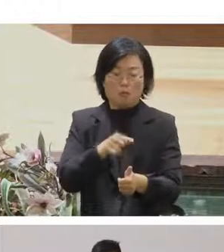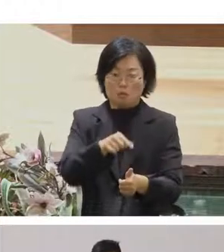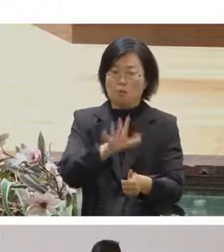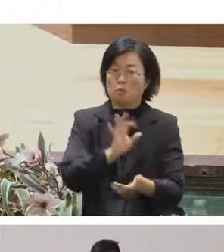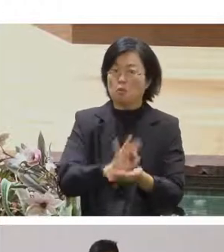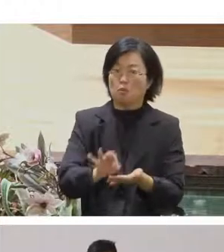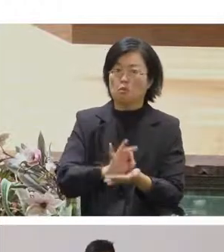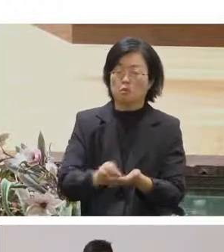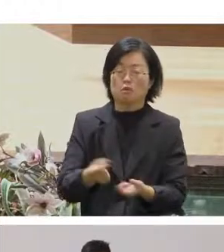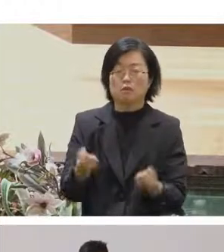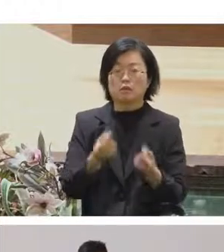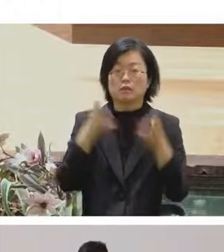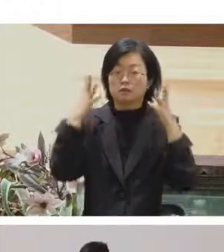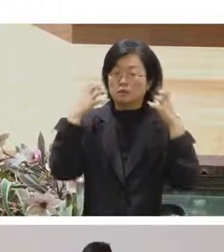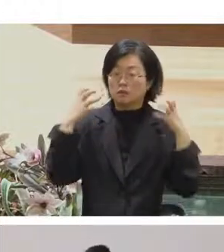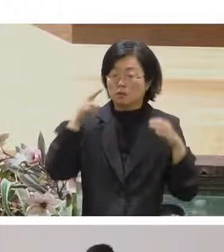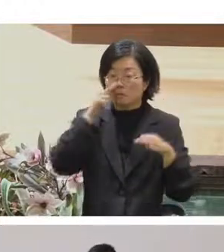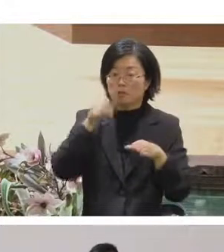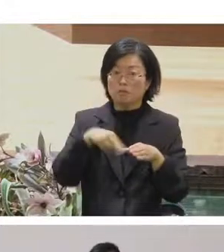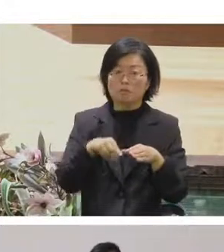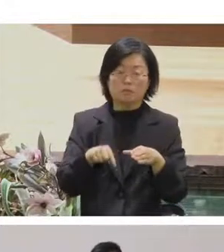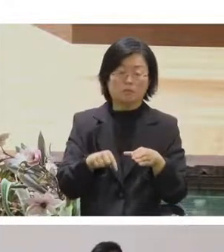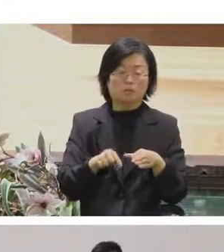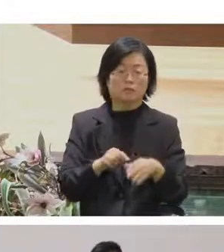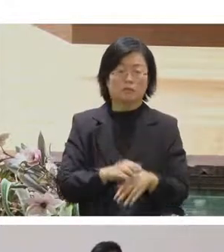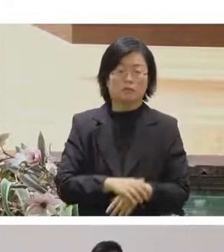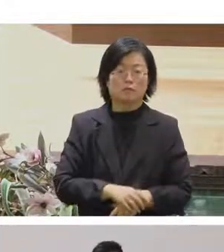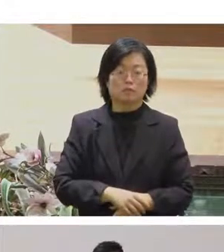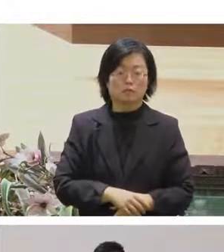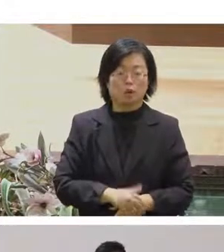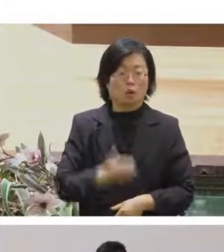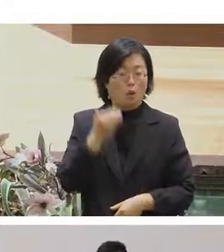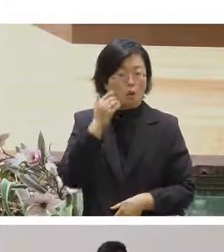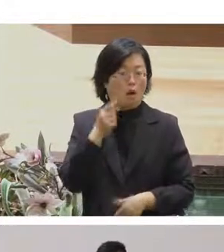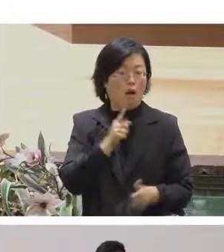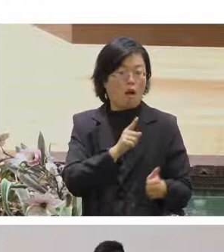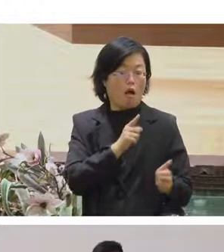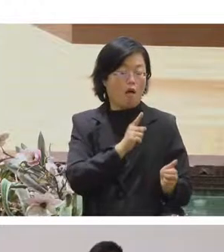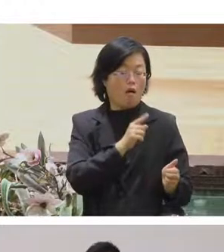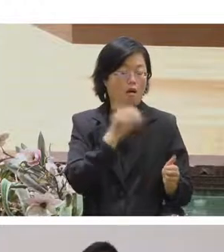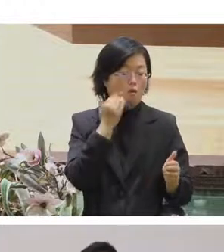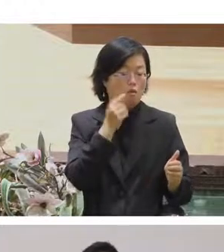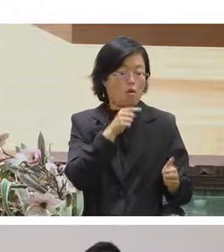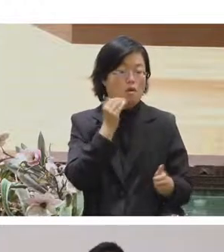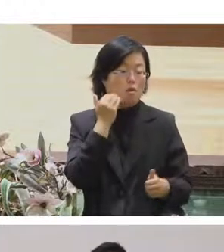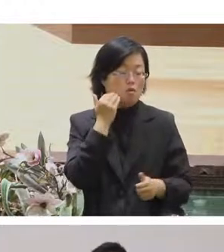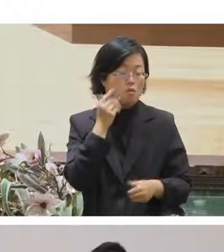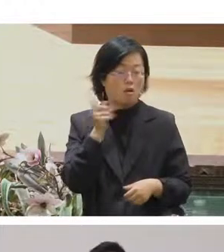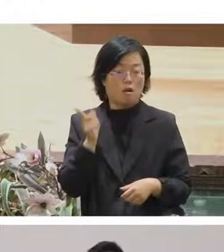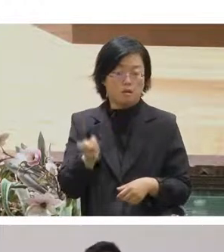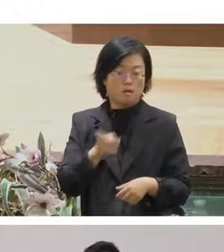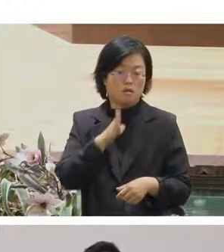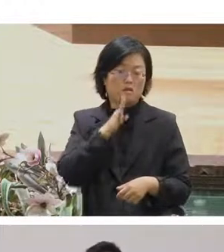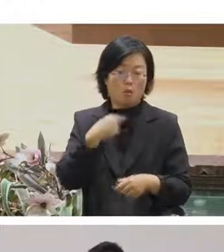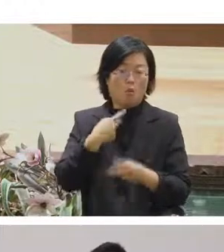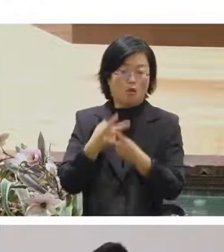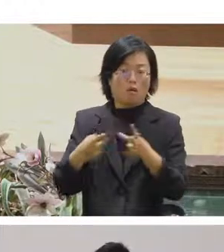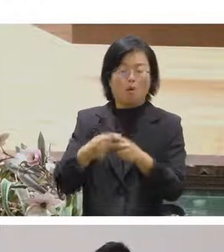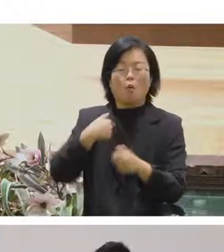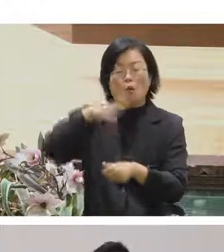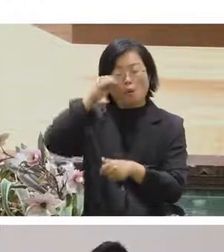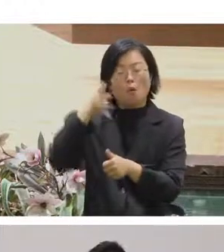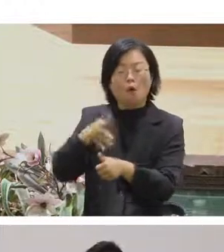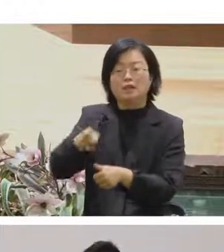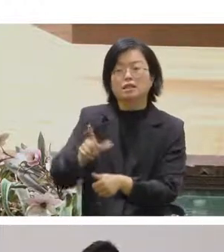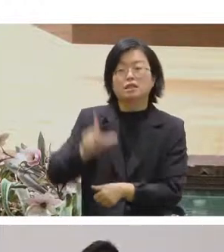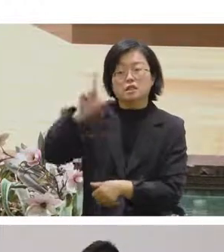以剛剛星巴克為例Tmong假如是我潛在的客戶的話我會問他這個Tmong你上一次去喝星巴克是什麼